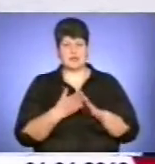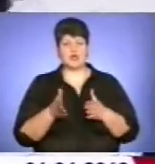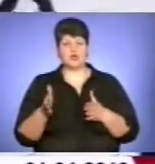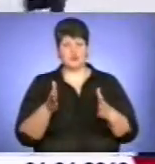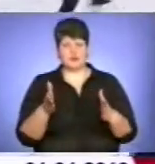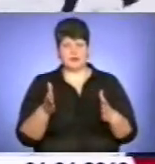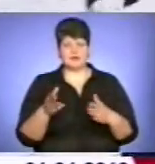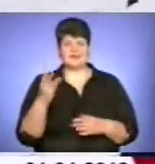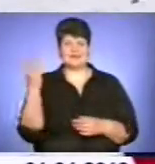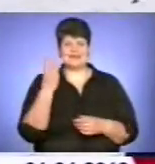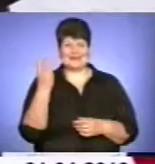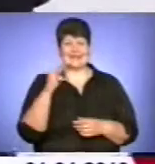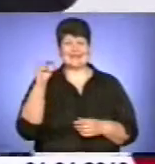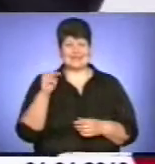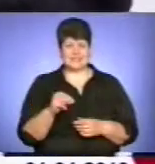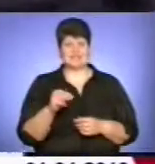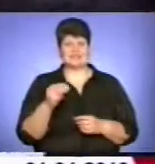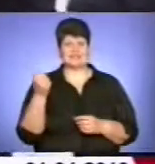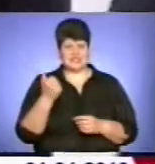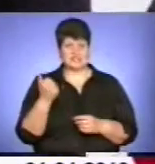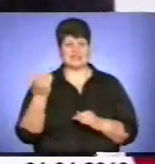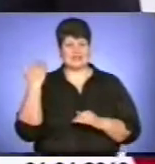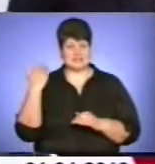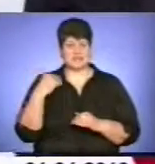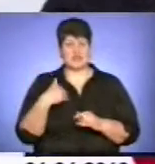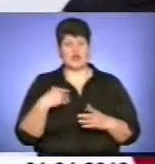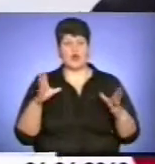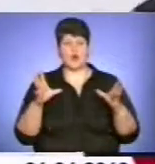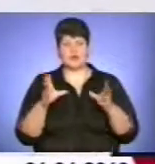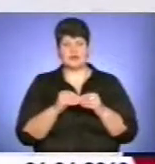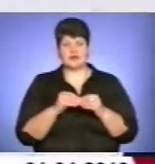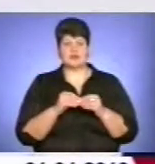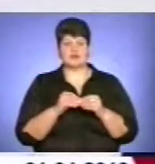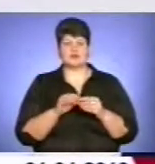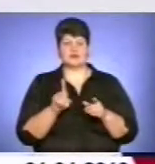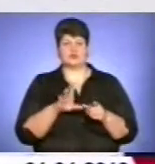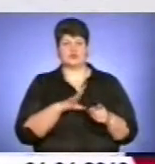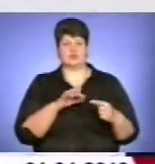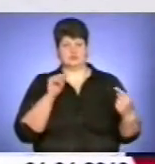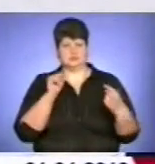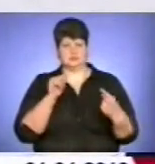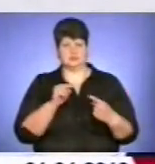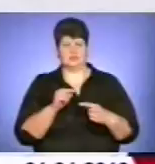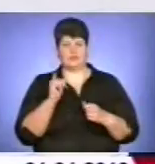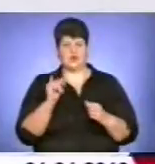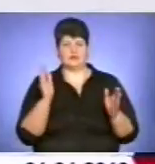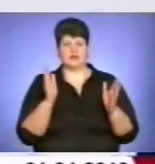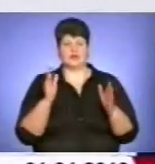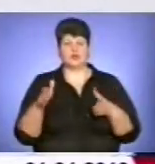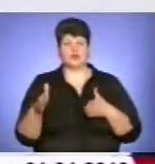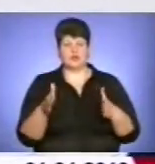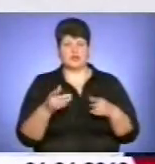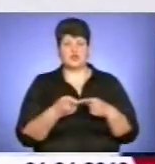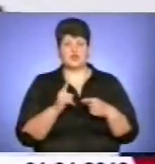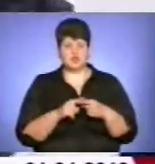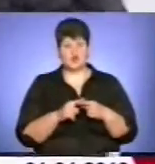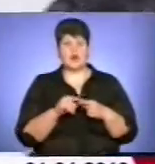три тижні тому назад ми об'єдналися для того, щоб протестувати проти поганих доріг. Але цю